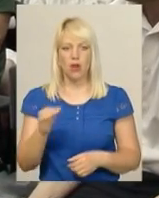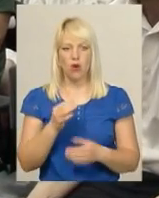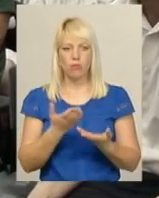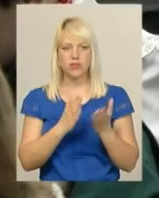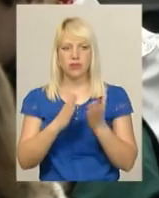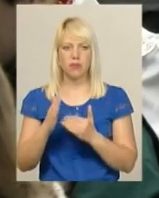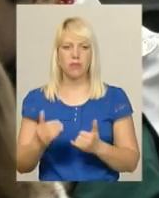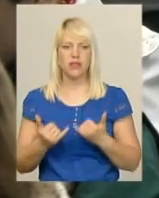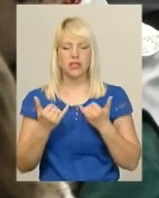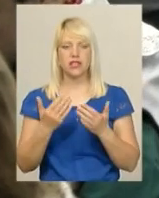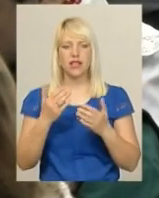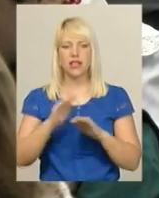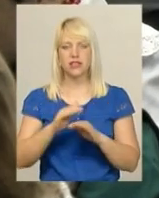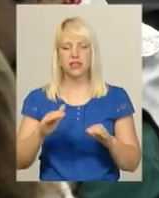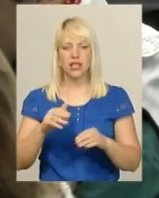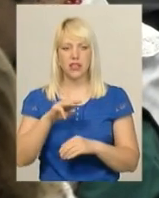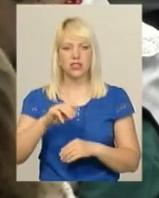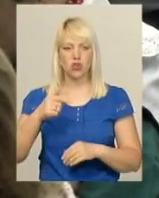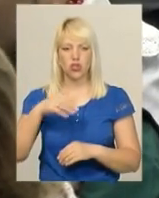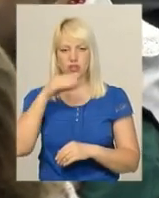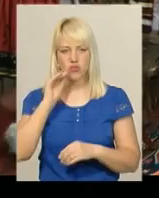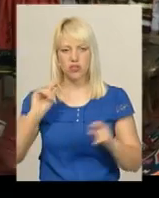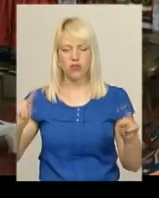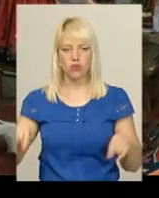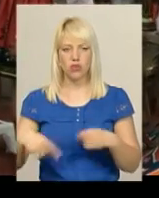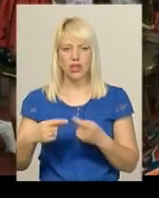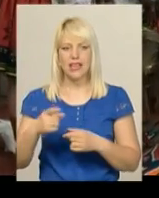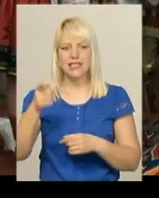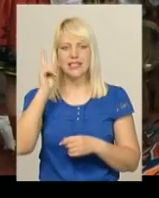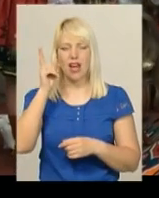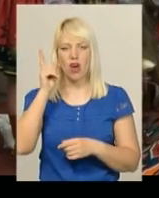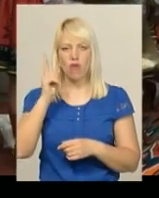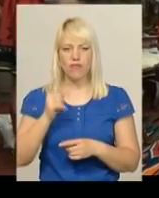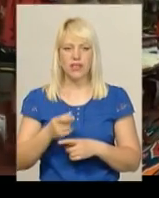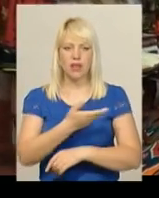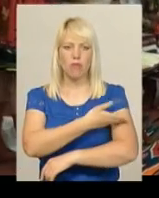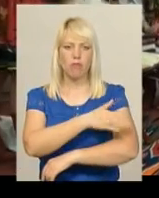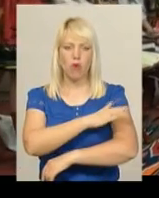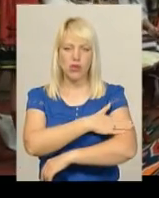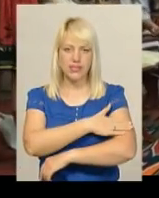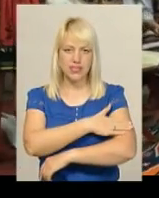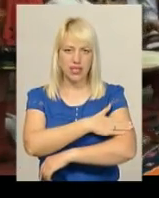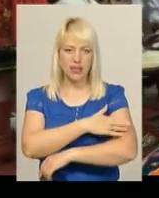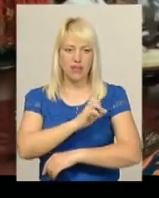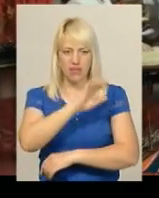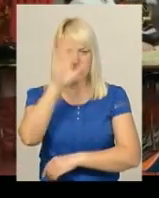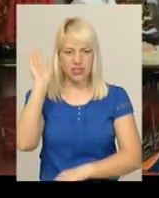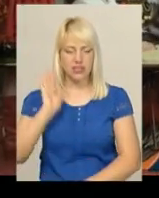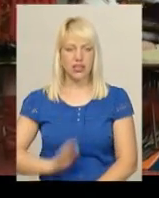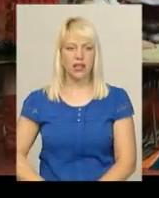для дітей імені Тараса Шевченка відтворили фрагмент старовинного польського весілля. «В зелёнім гаїку,